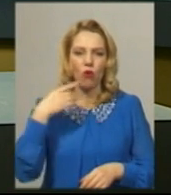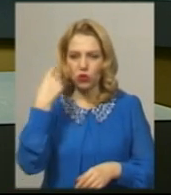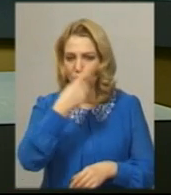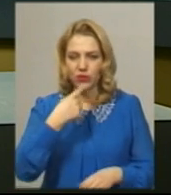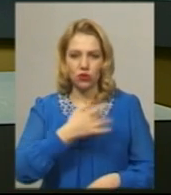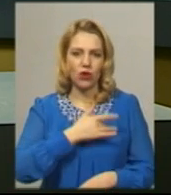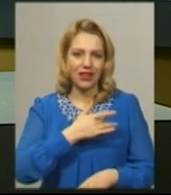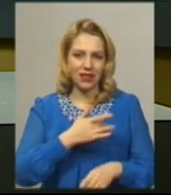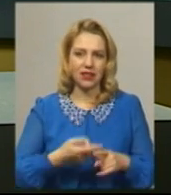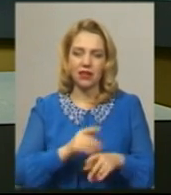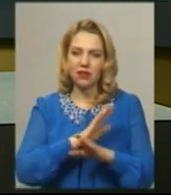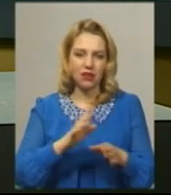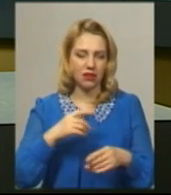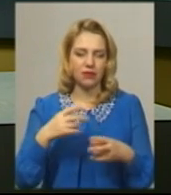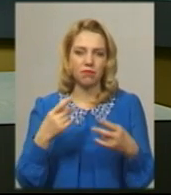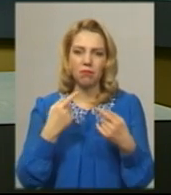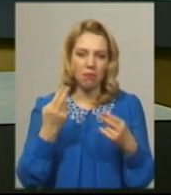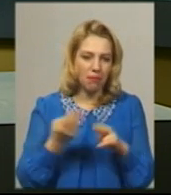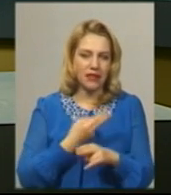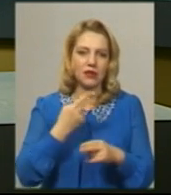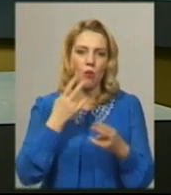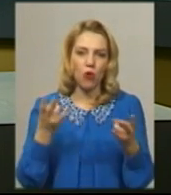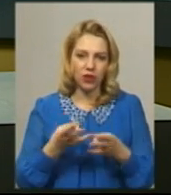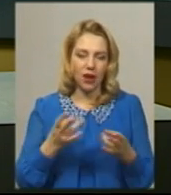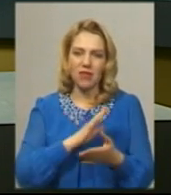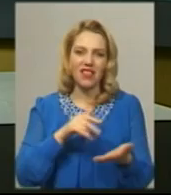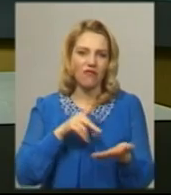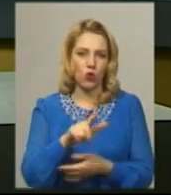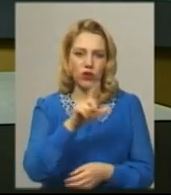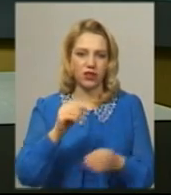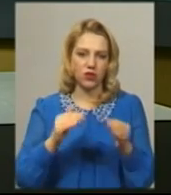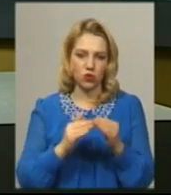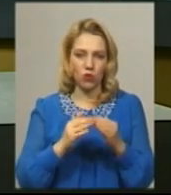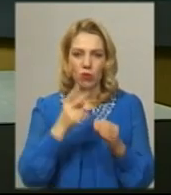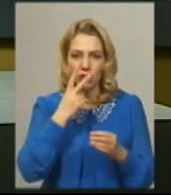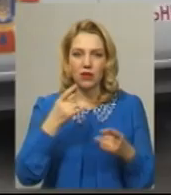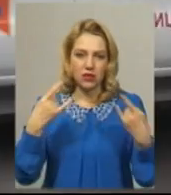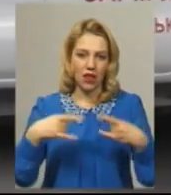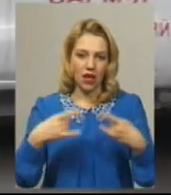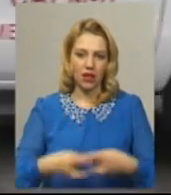безкрайньої потреби не виходити із дому. Зараз на екрані ви бачите, як це відбувається.